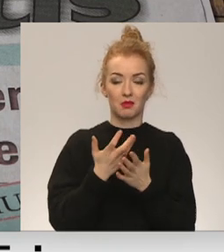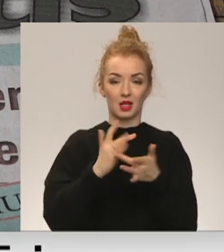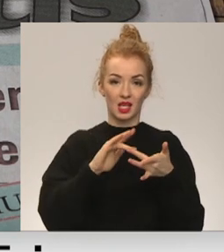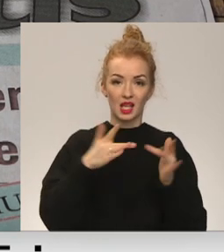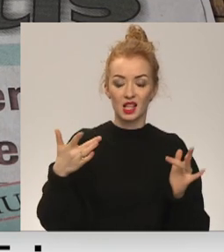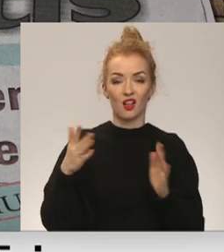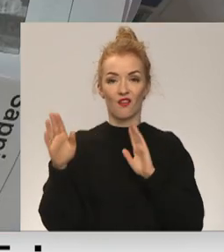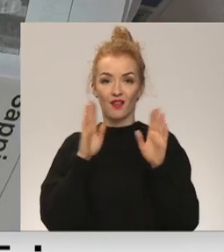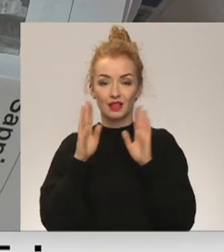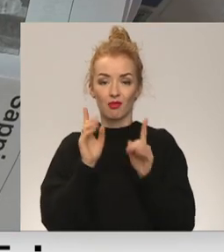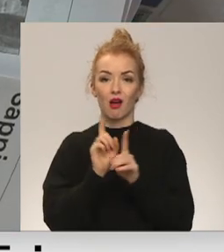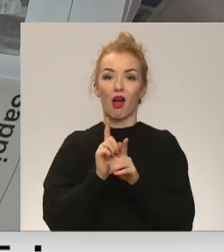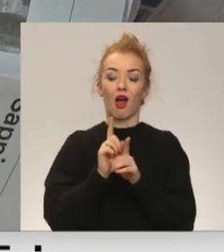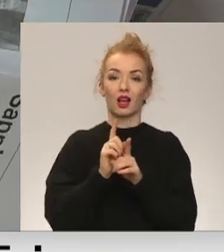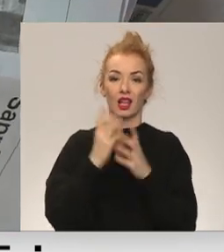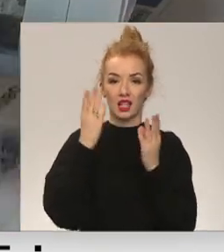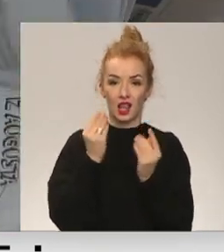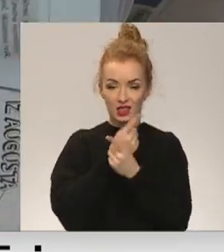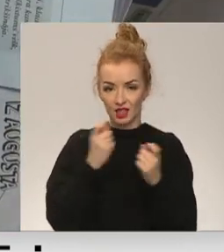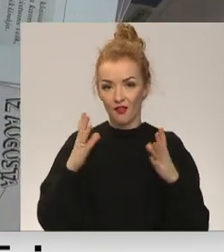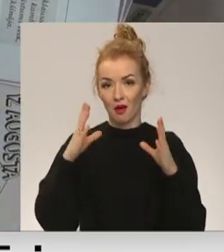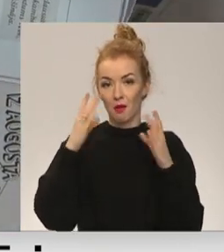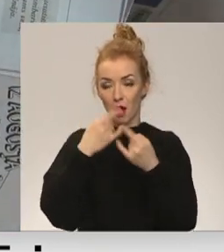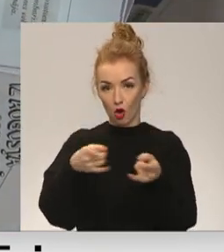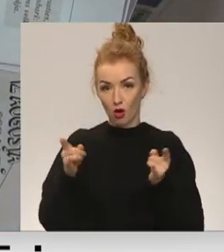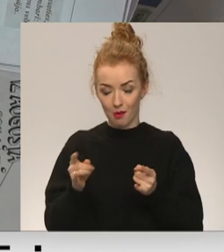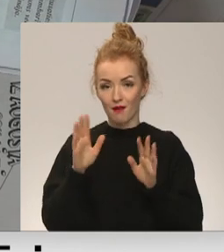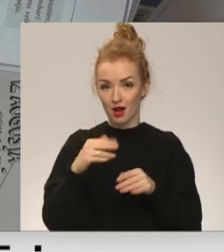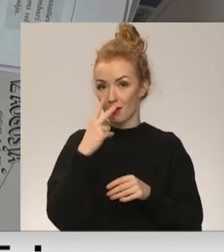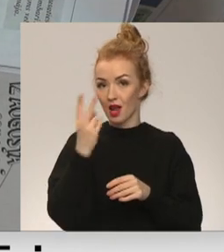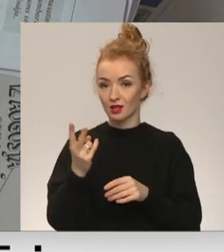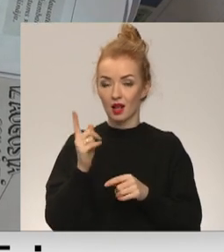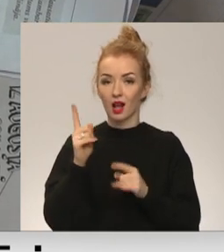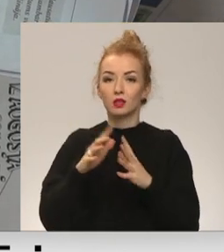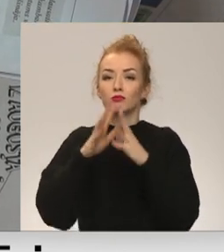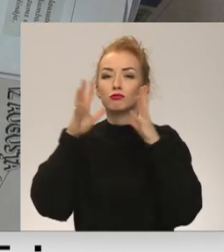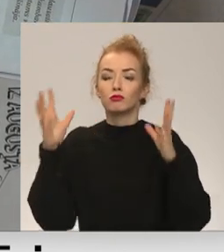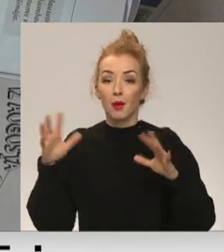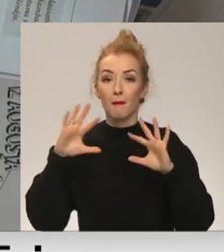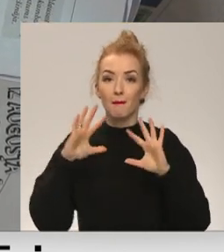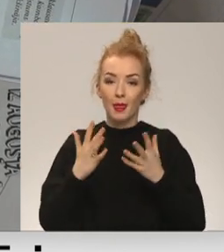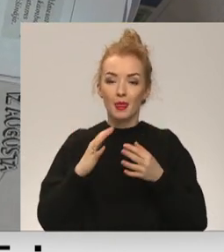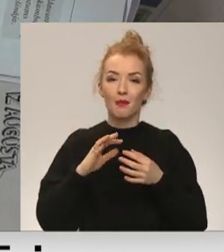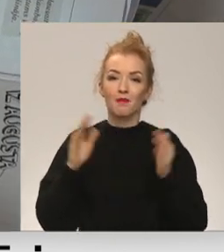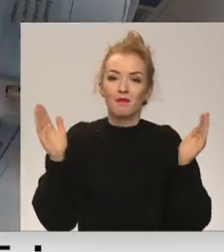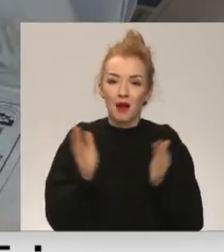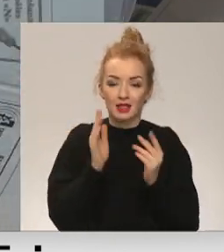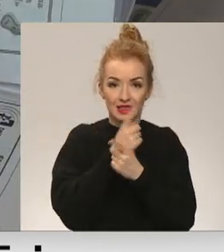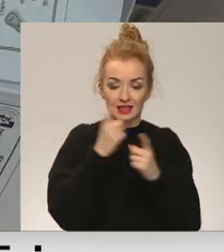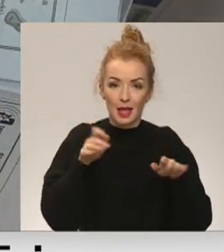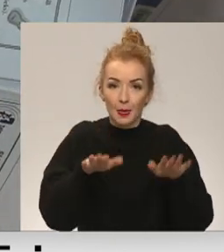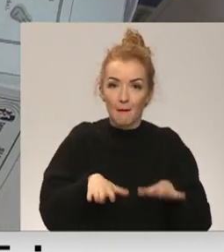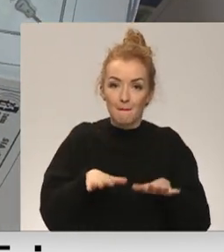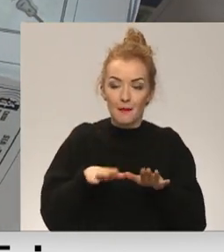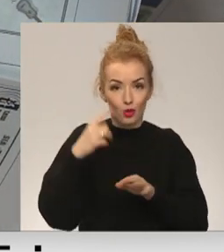fejsbukā, gan vakar panorāmā skatoties, mēs redzam, kas notiek lielaus apmēros tikai. Bet tās mazā ziņas, ko mēs varam te pat